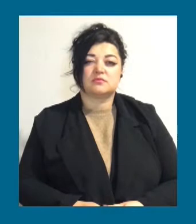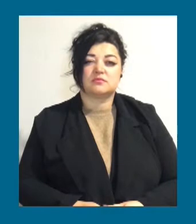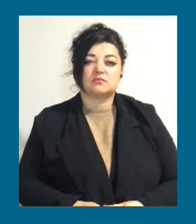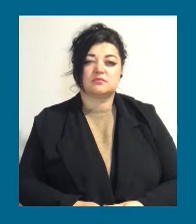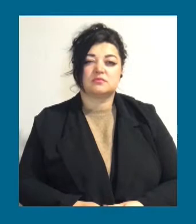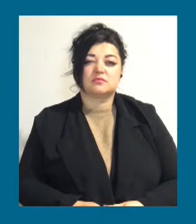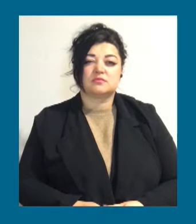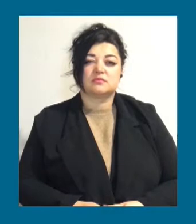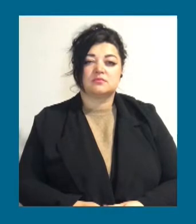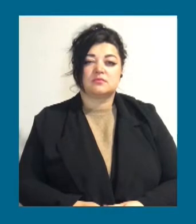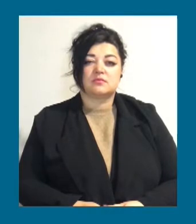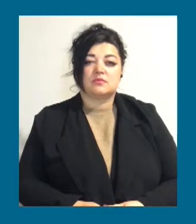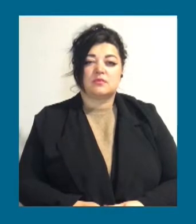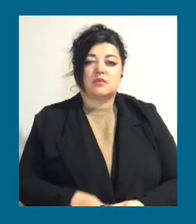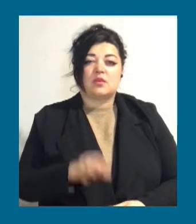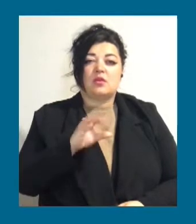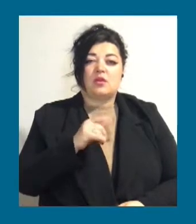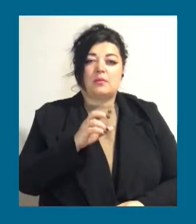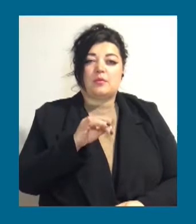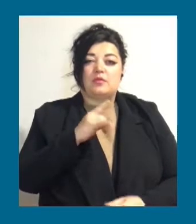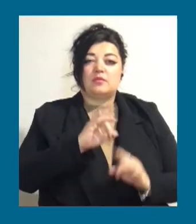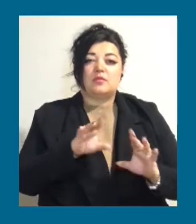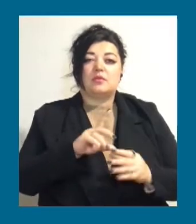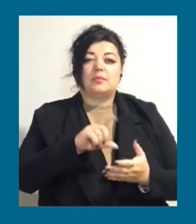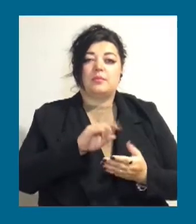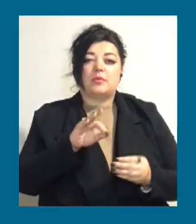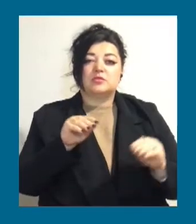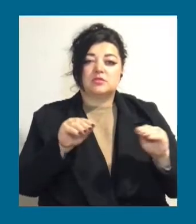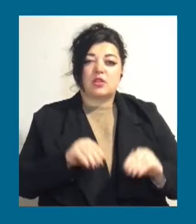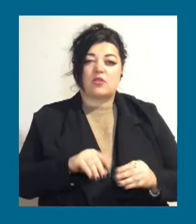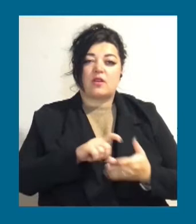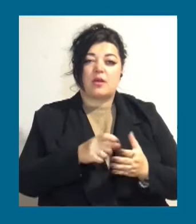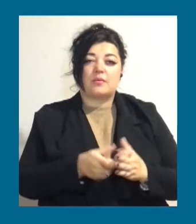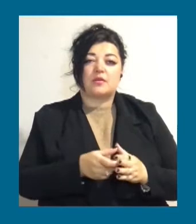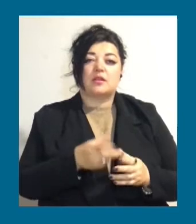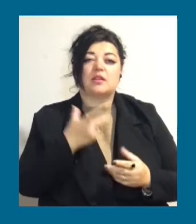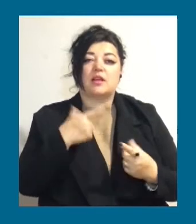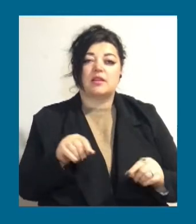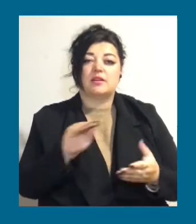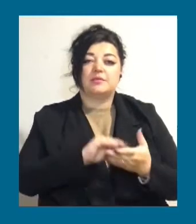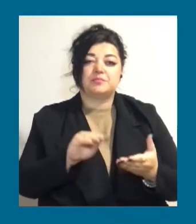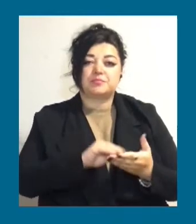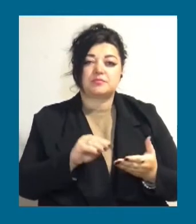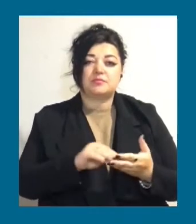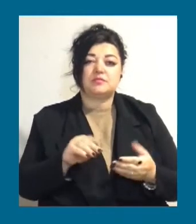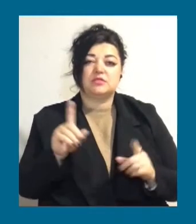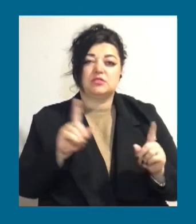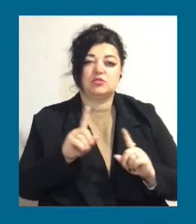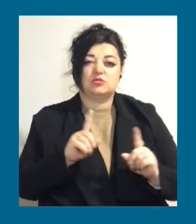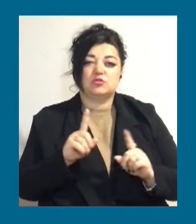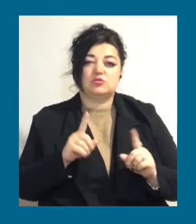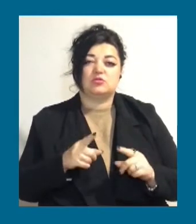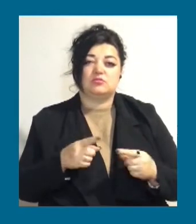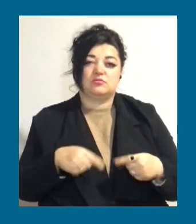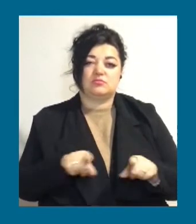Загалом, словами Ольга Білова, на акцію